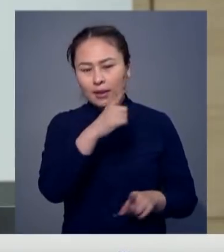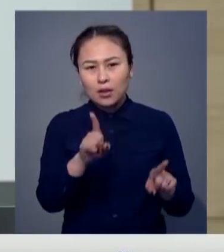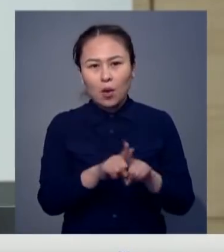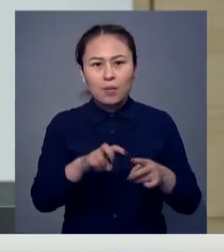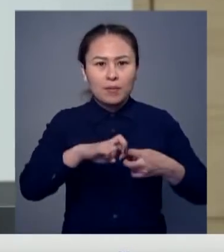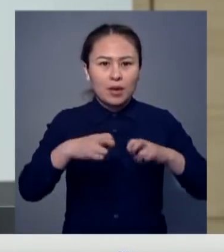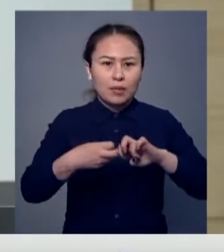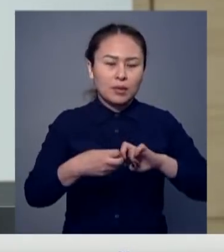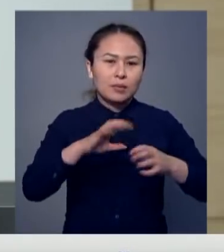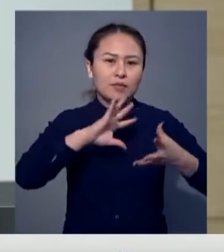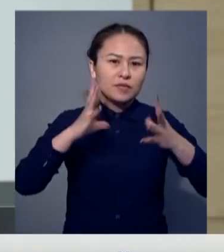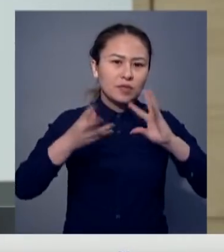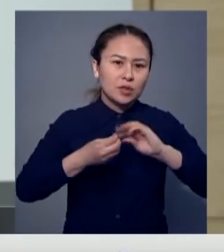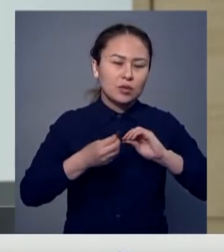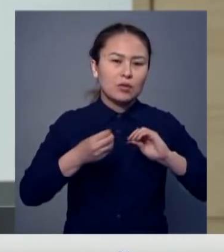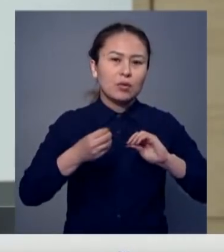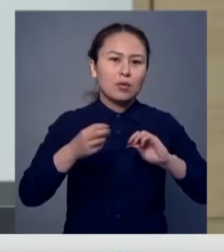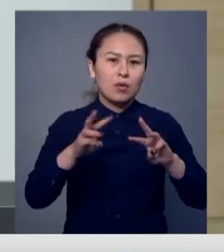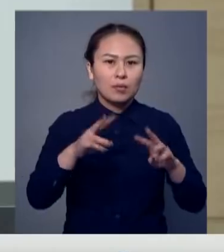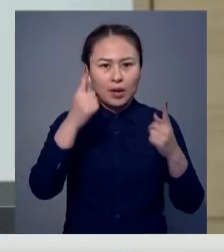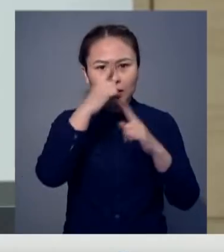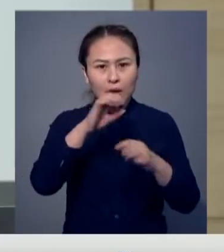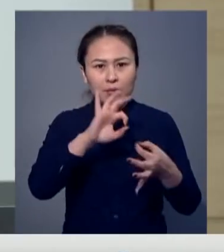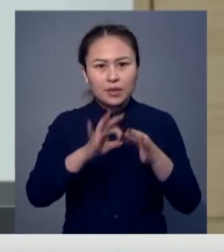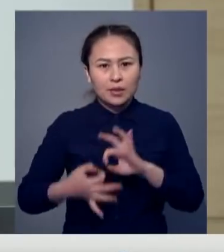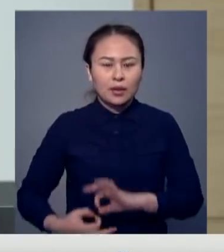бойынша ұстанымы Ақш әкімшілігіне түсіндірілі.